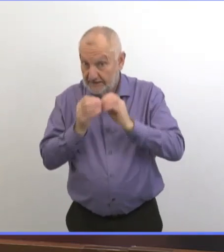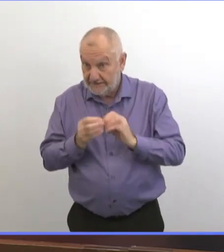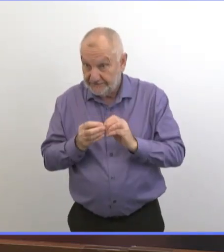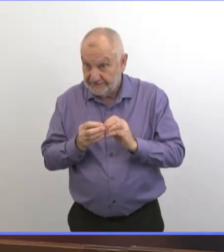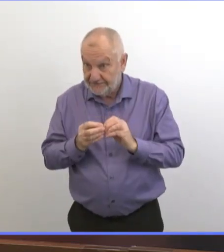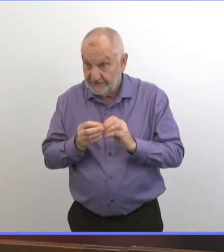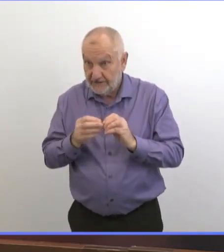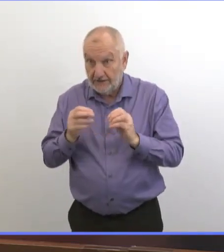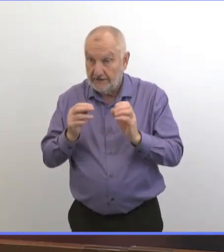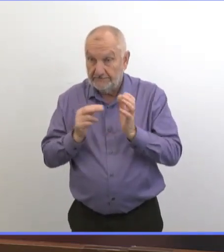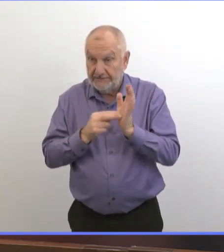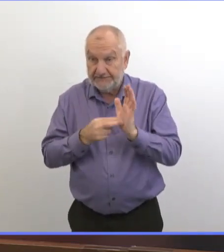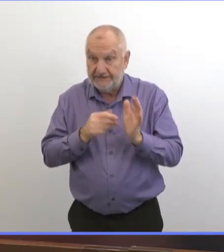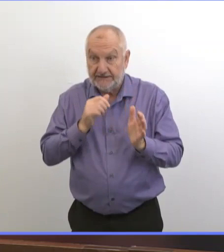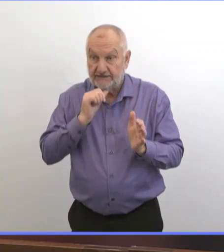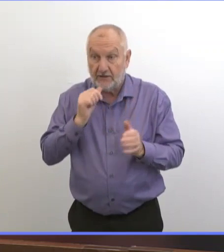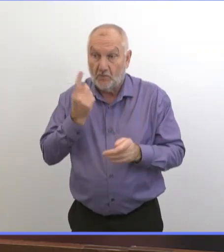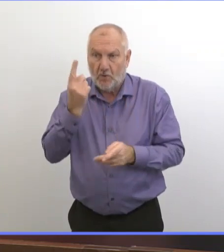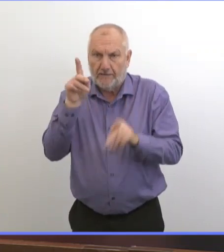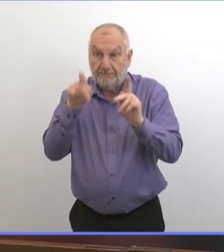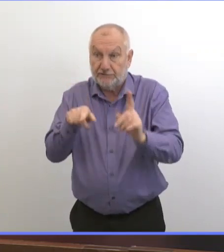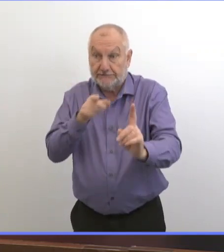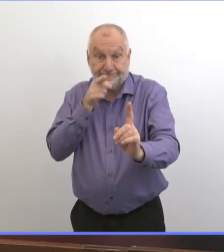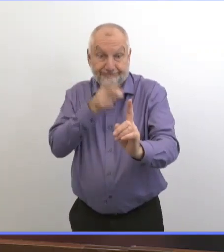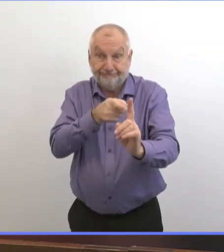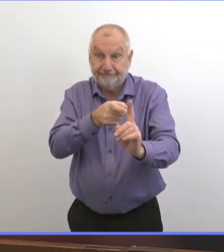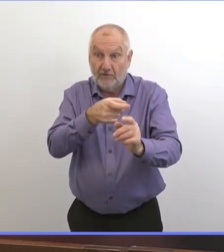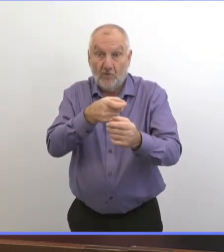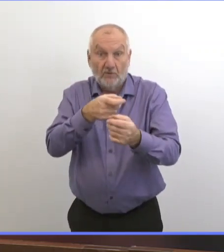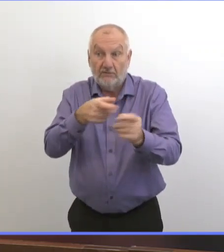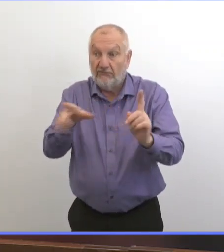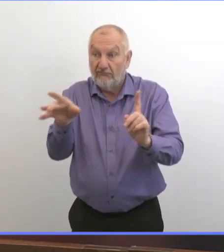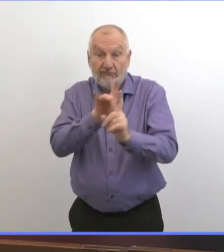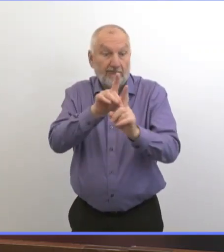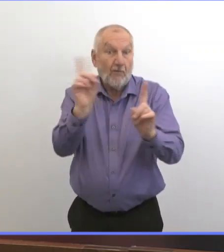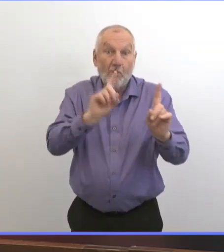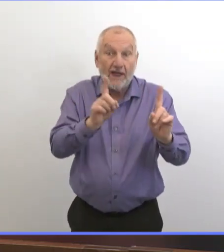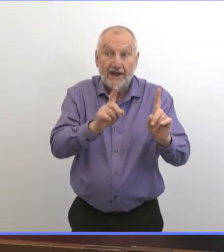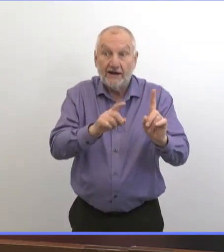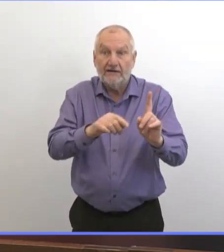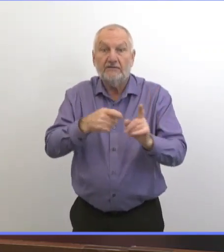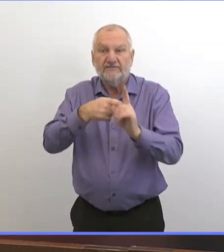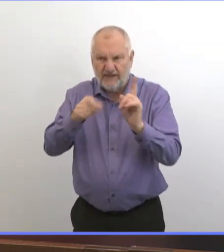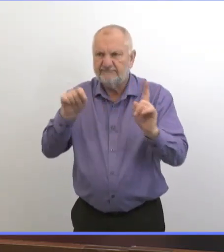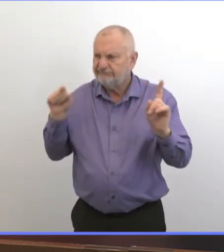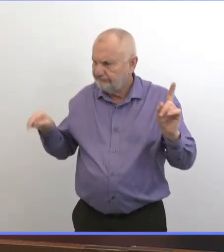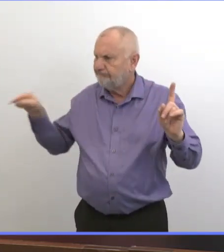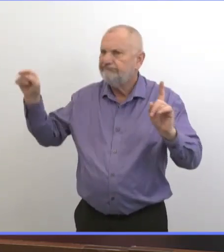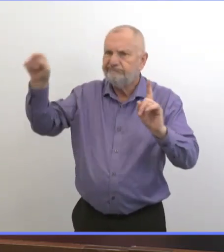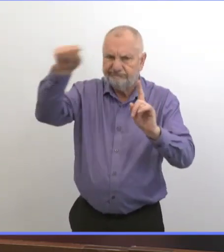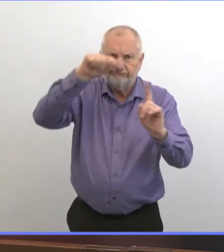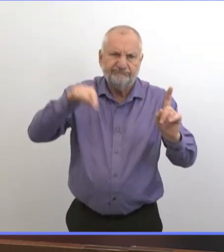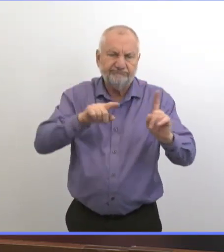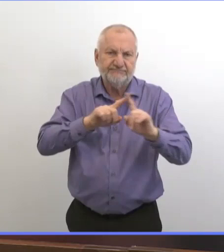on ne peut pas dire qu'il y a un endroit qui a contribué à la transmission d'un virus.